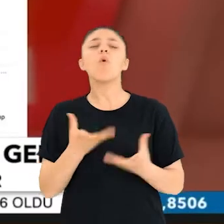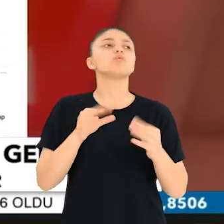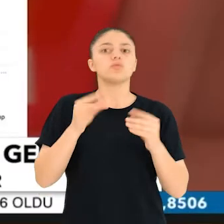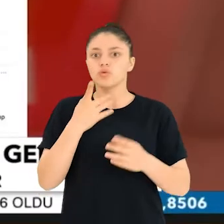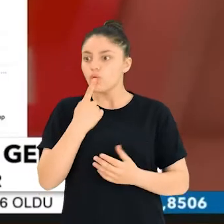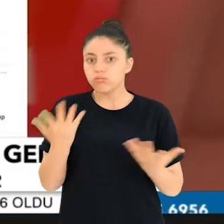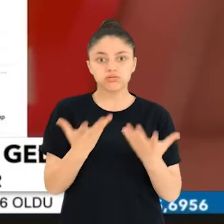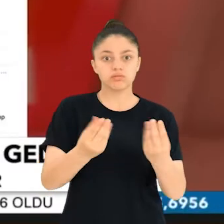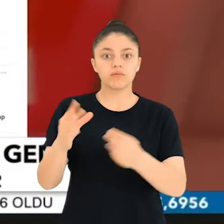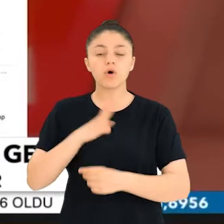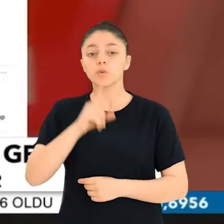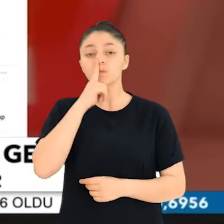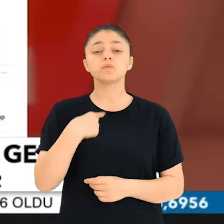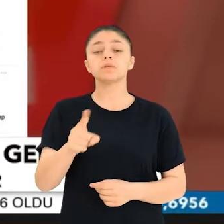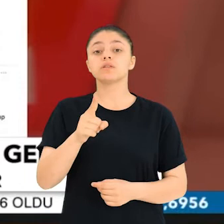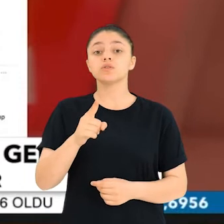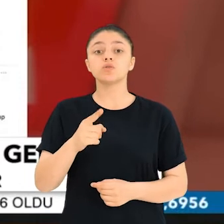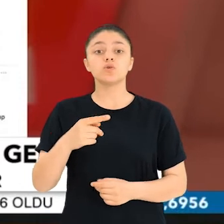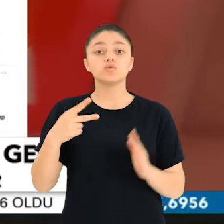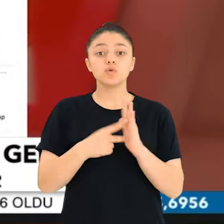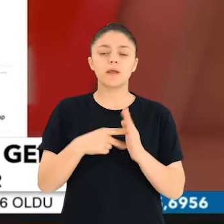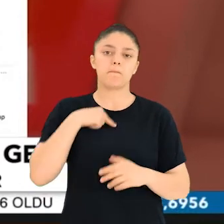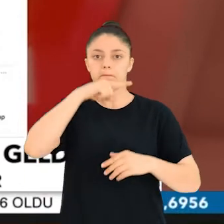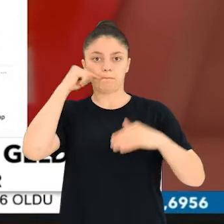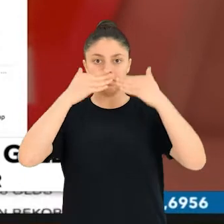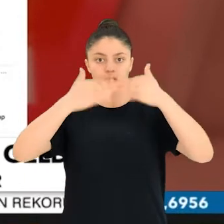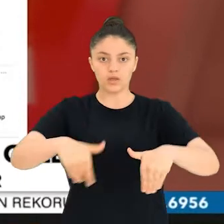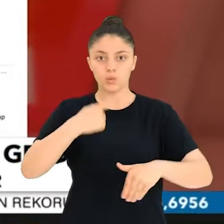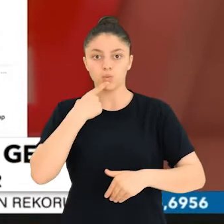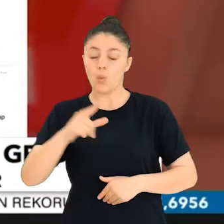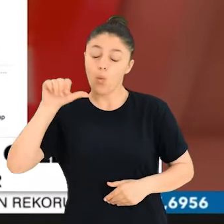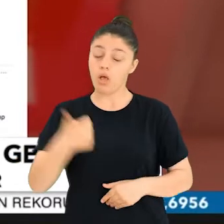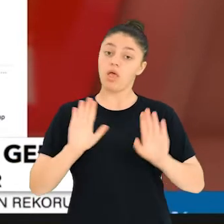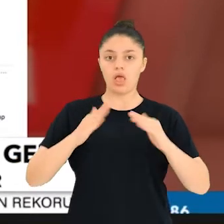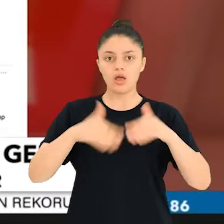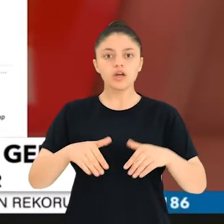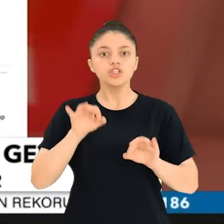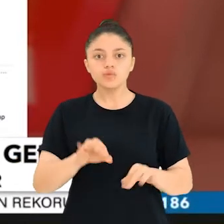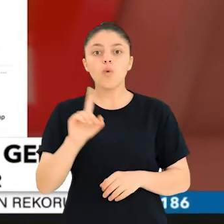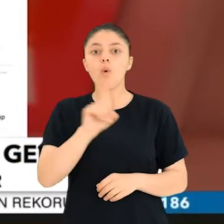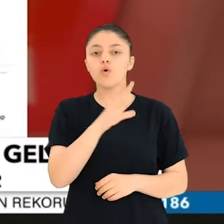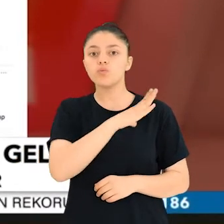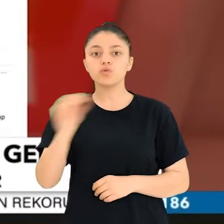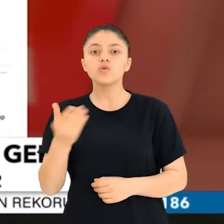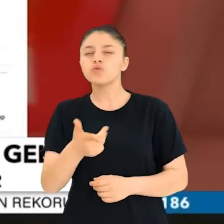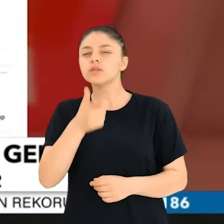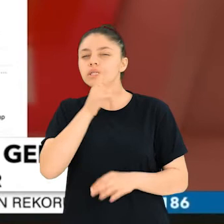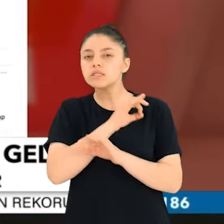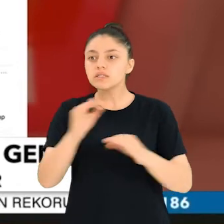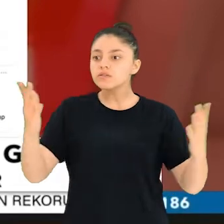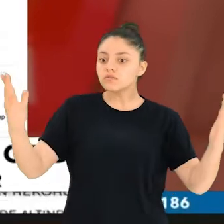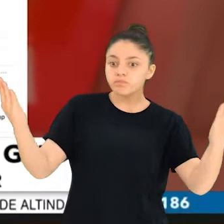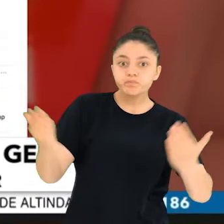dediğimiz ne çok şey oldu. 100 bin Suriyeli kırmızı çizgimiz denmişti. Toplam sayı 10 milyona yaklaştı. Tam bir sessiz istila yaşanıyor. Şimdi